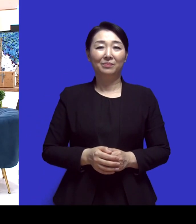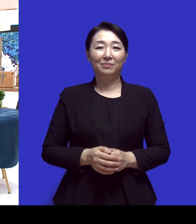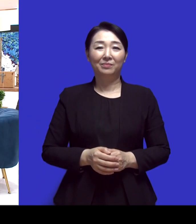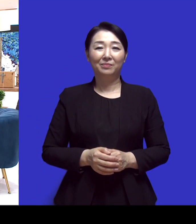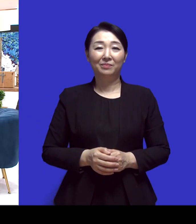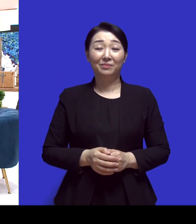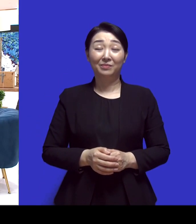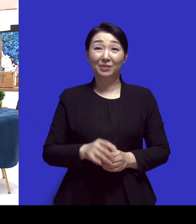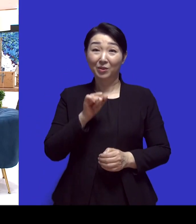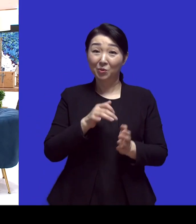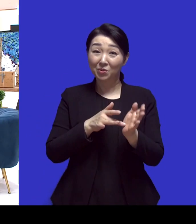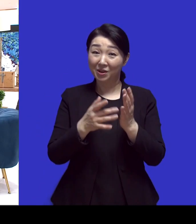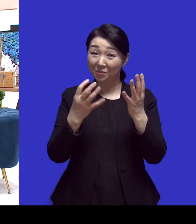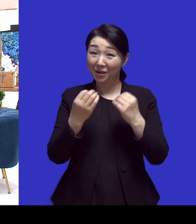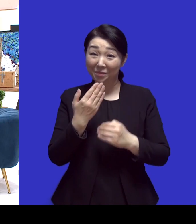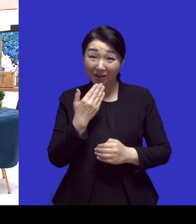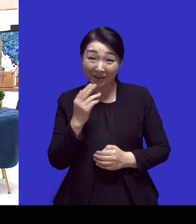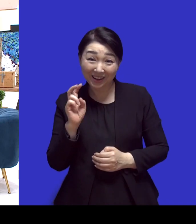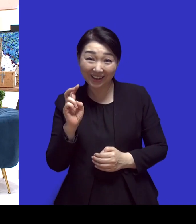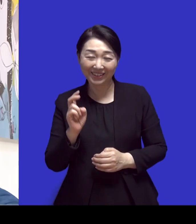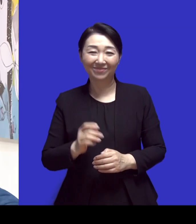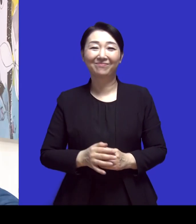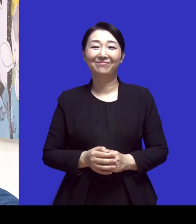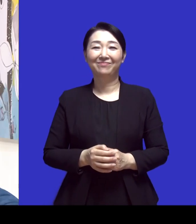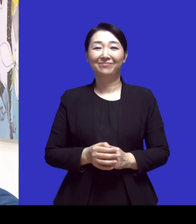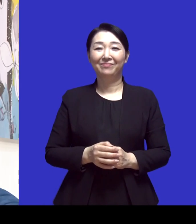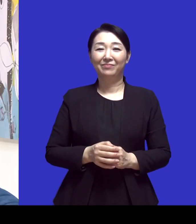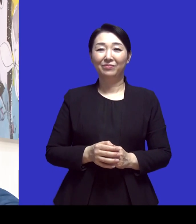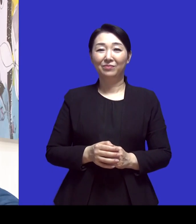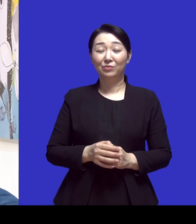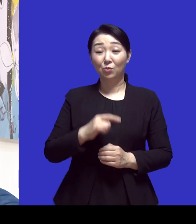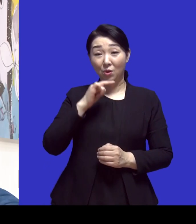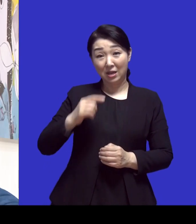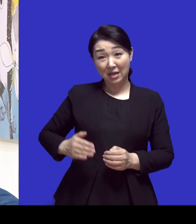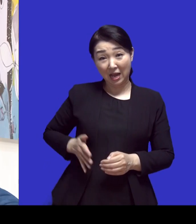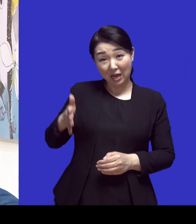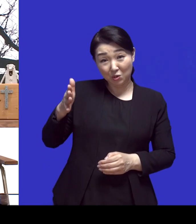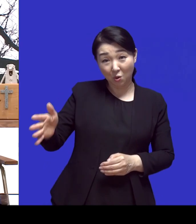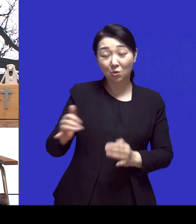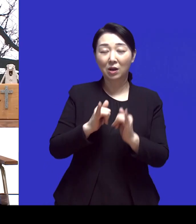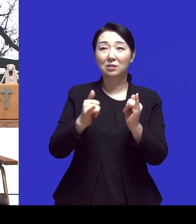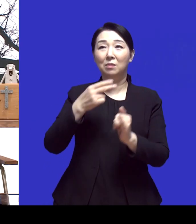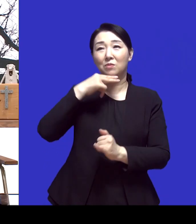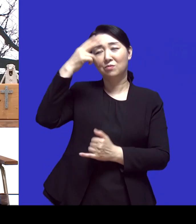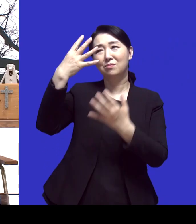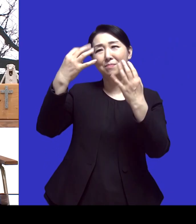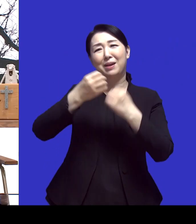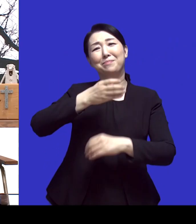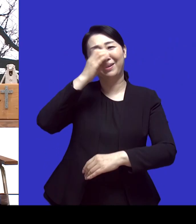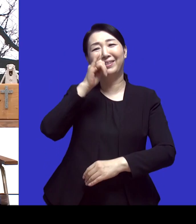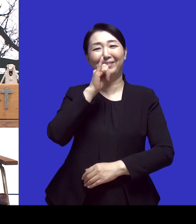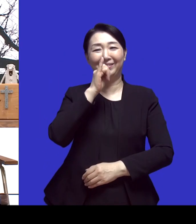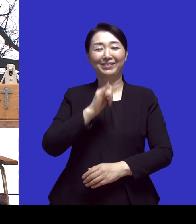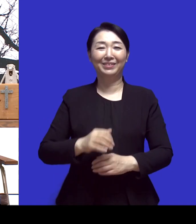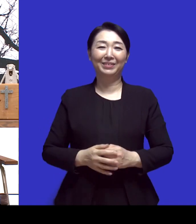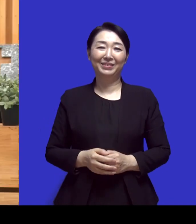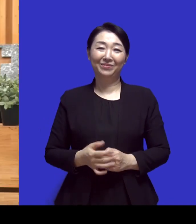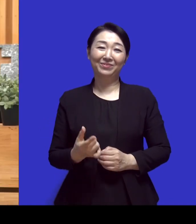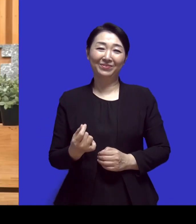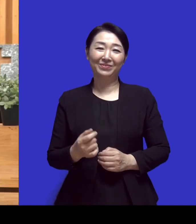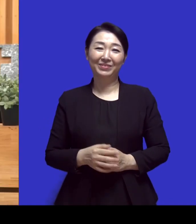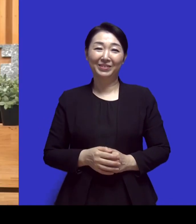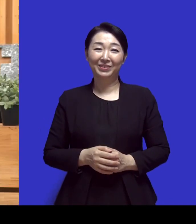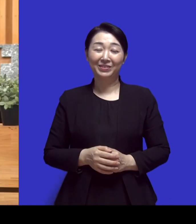하시더라고요 좋은 약도 많이 먹고 그럴 수도 있죠 그렇죠 또 간전공화 하시는 분이 술을 더 많이 마시고 그거 맞아요